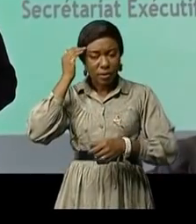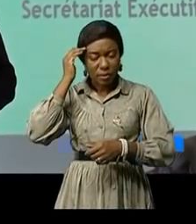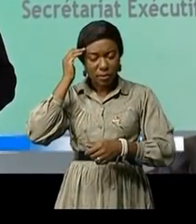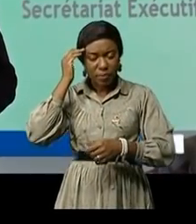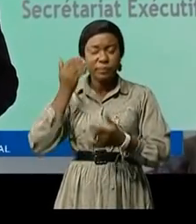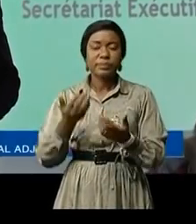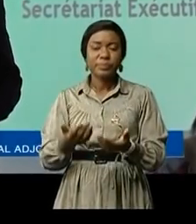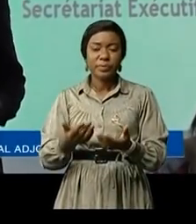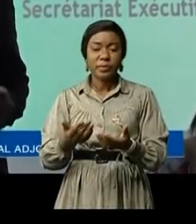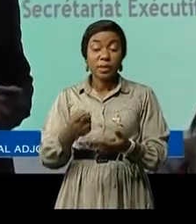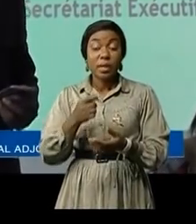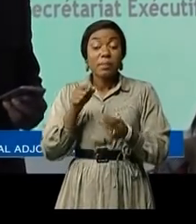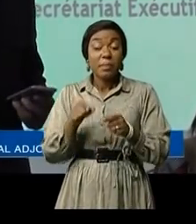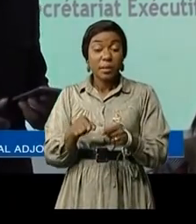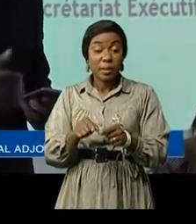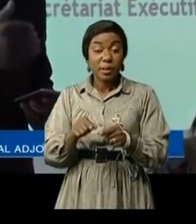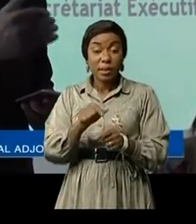Que cet appui puisse